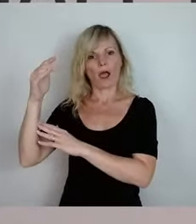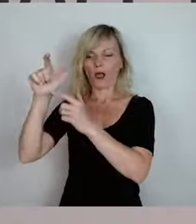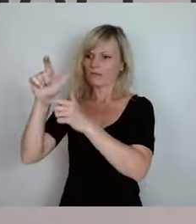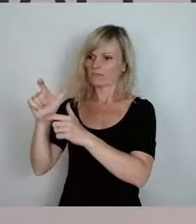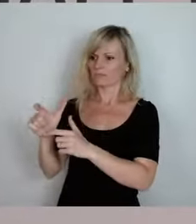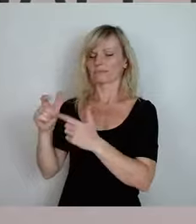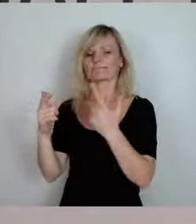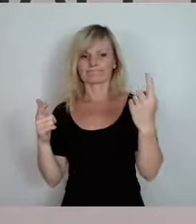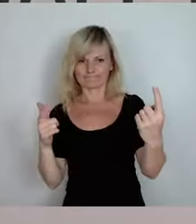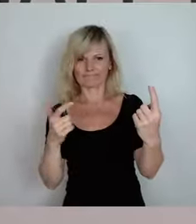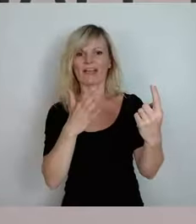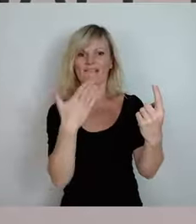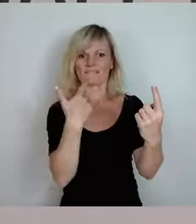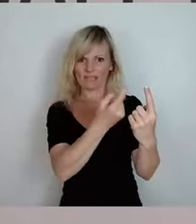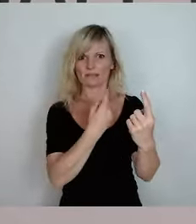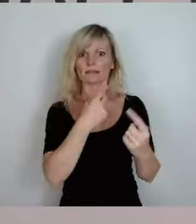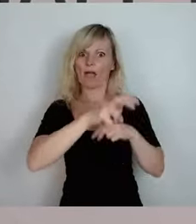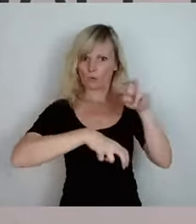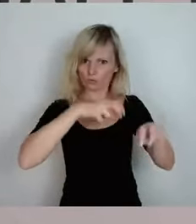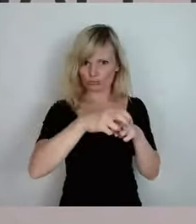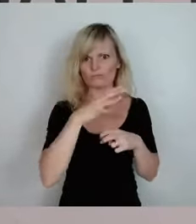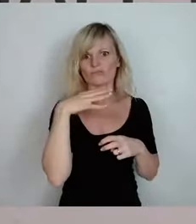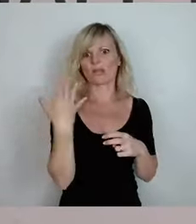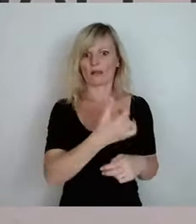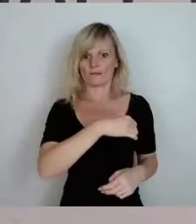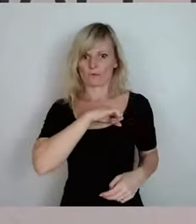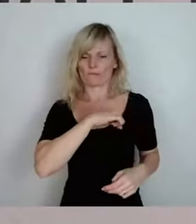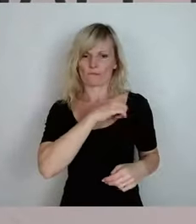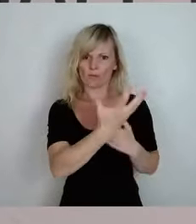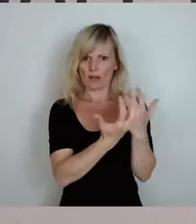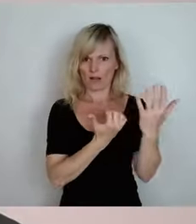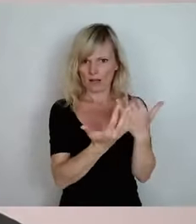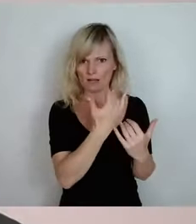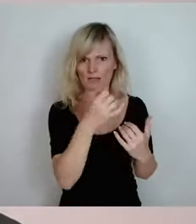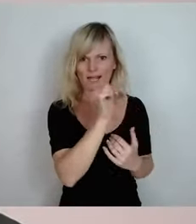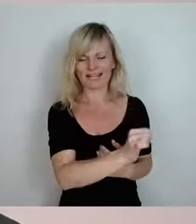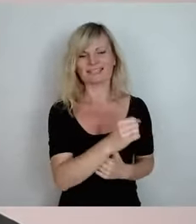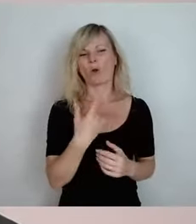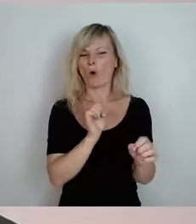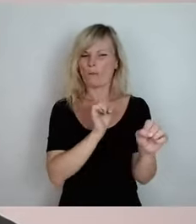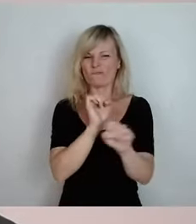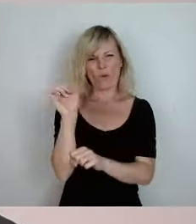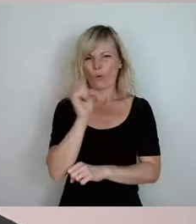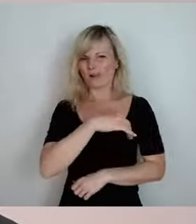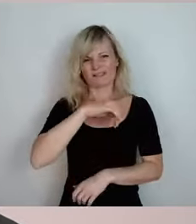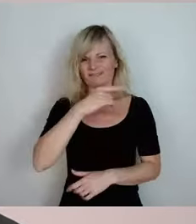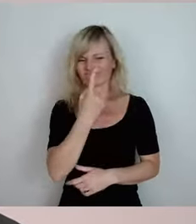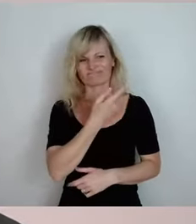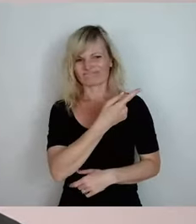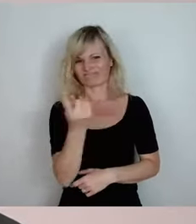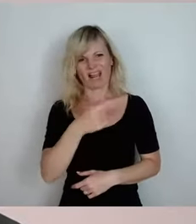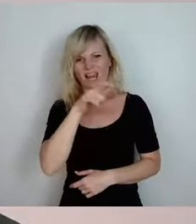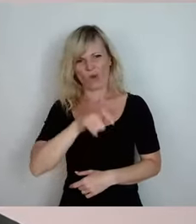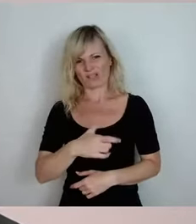hohe Ausbeute, wobei er eben sehr unbeliebt ist. Und das heißt, ich habe immer gesagt, je näher Sie an ein